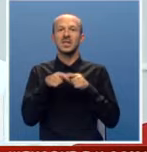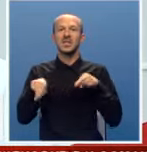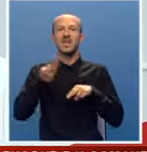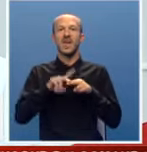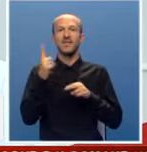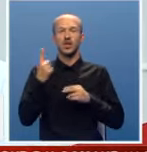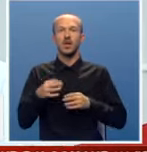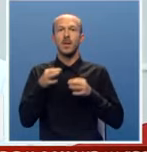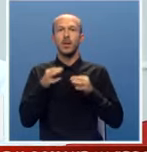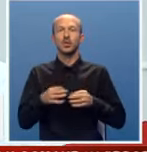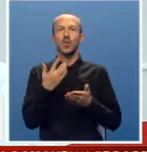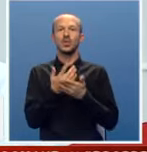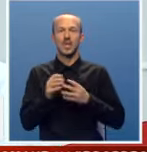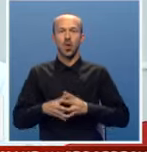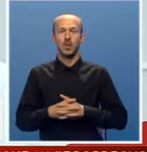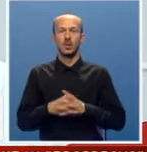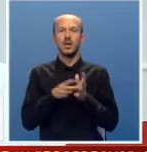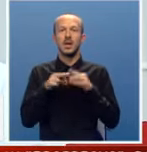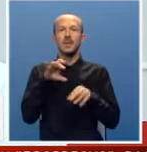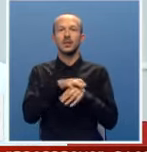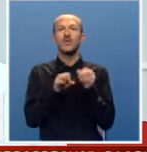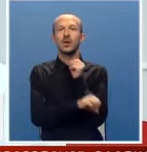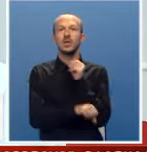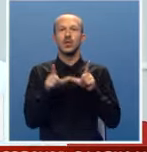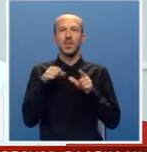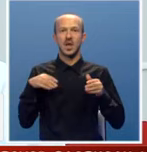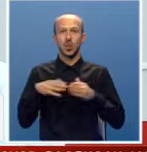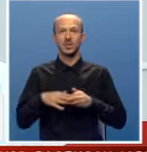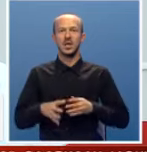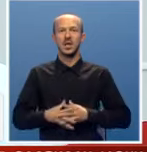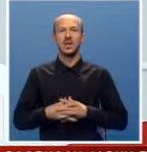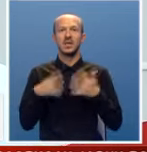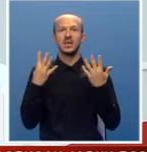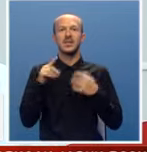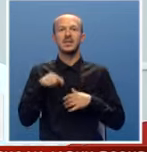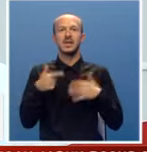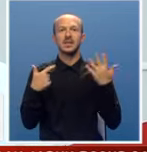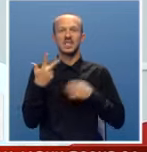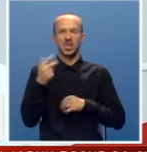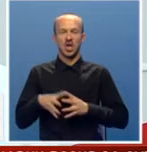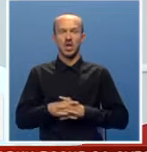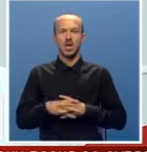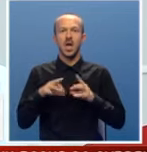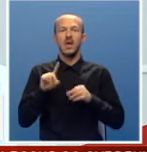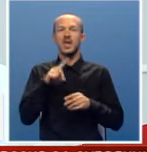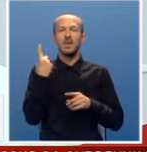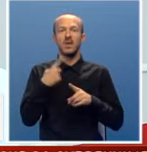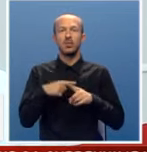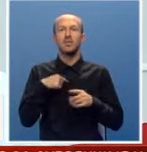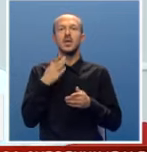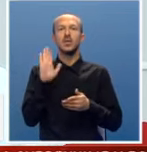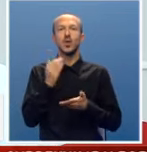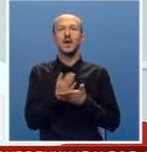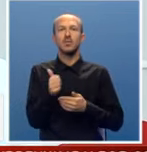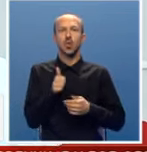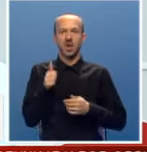najvećim procesom ocjenom na medijskom fakultetu u Banja Luci 9,73. Ali to nije prvi put, mi to radimo